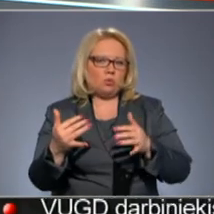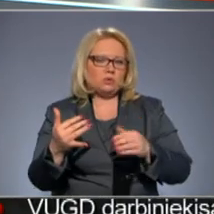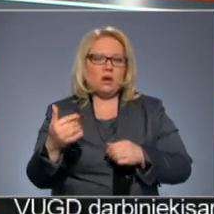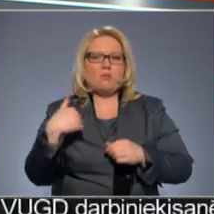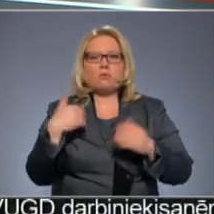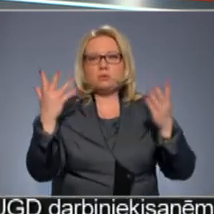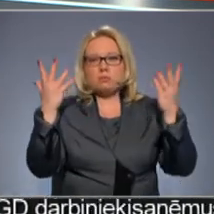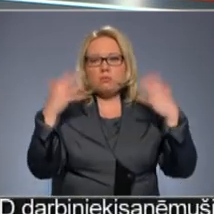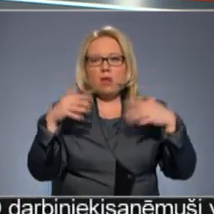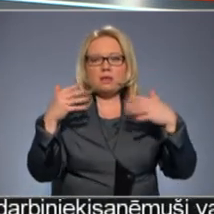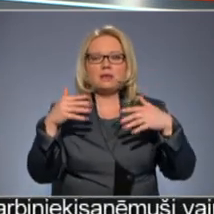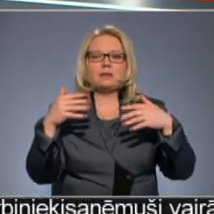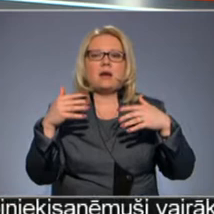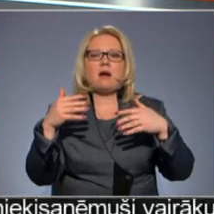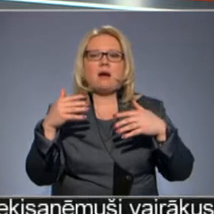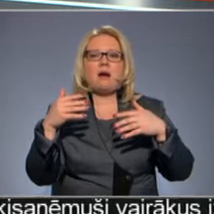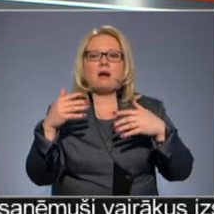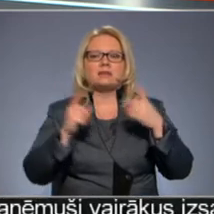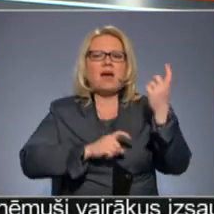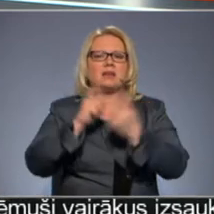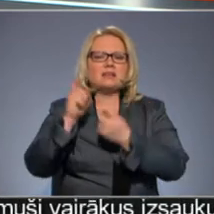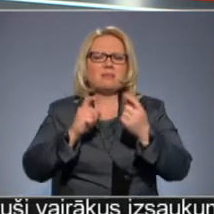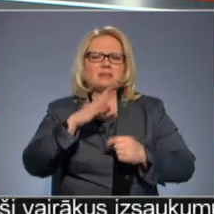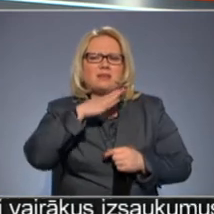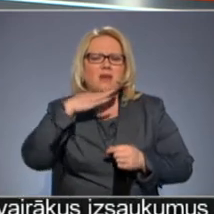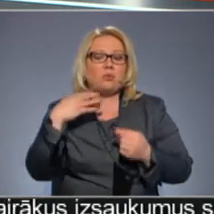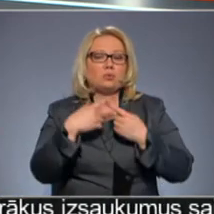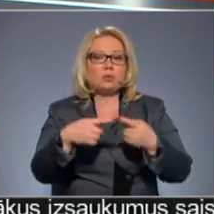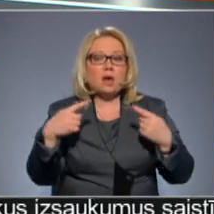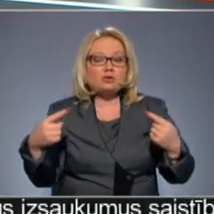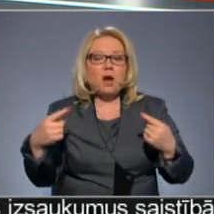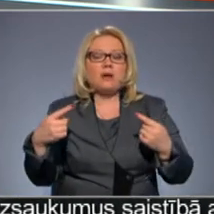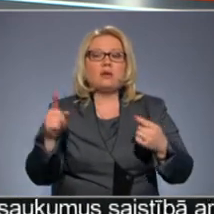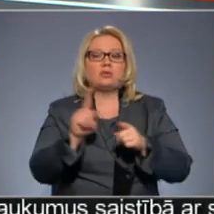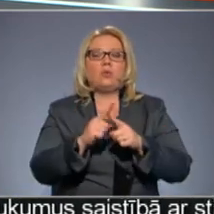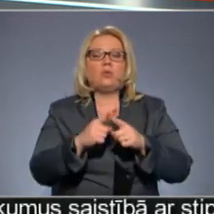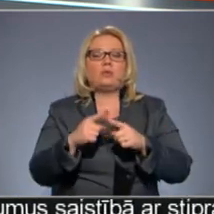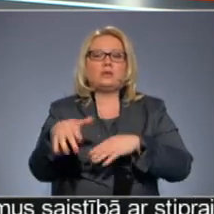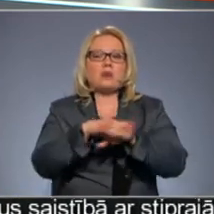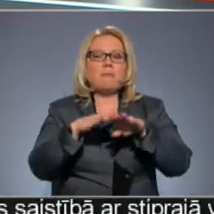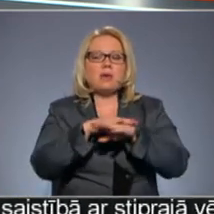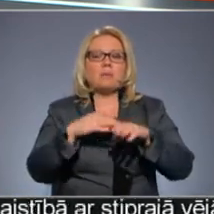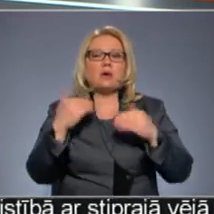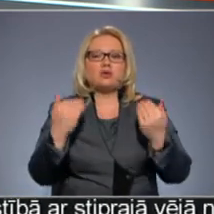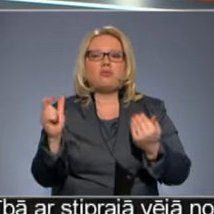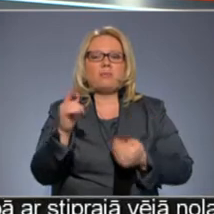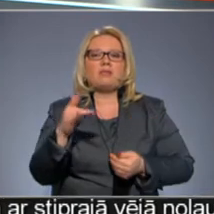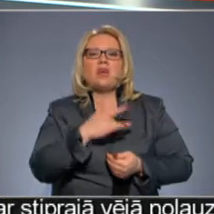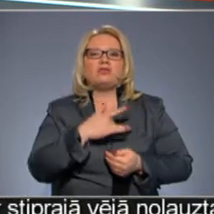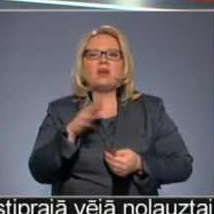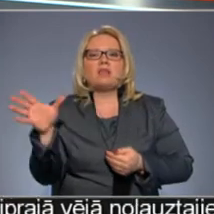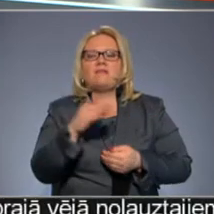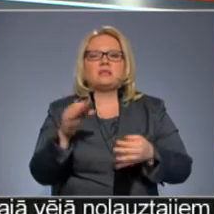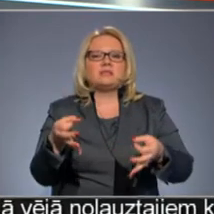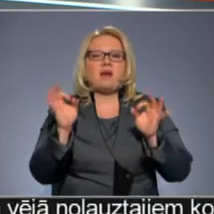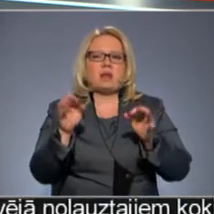politiskās kaislības ir gana daudz un dažādas. Sabiedrībai visticamāk šis šobrīd nešķiet tas svarīgākais